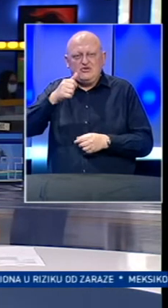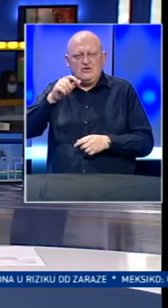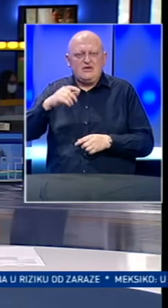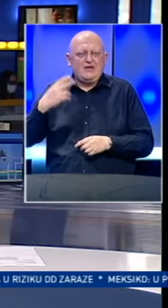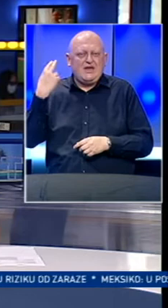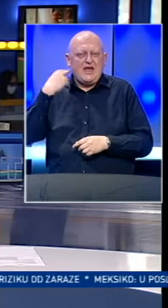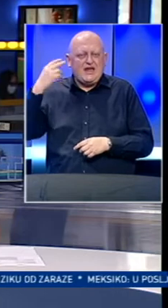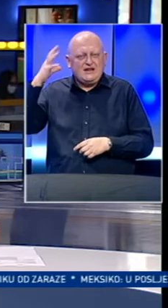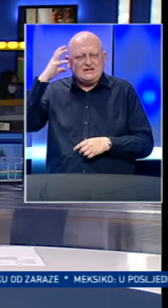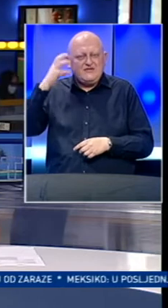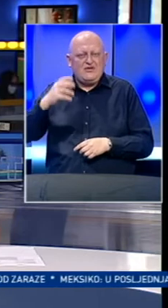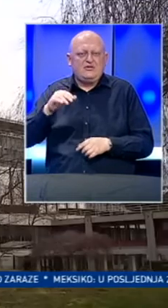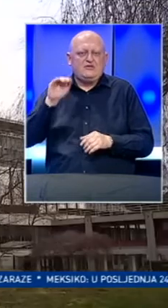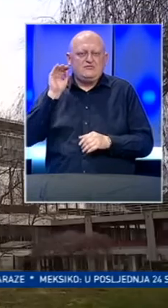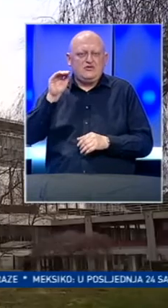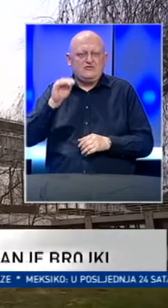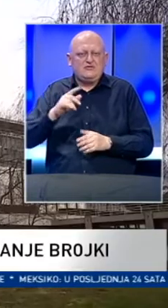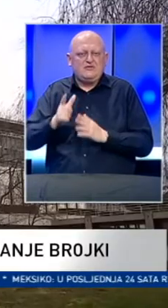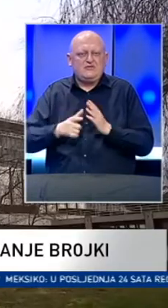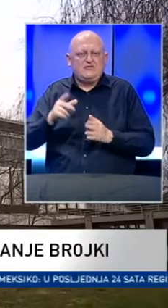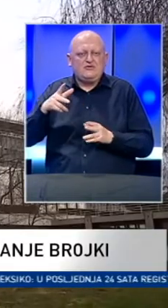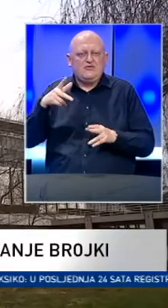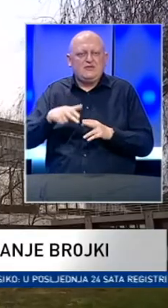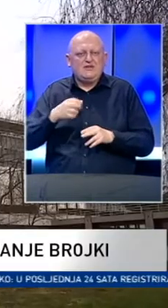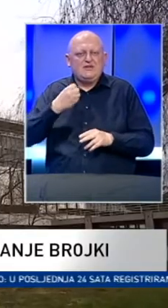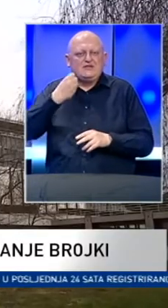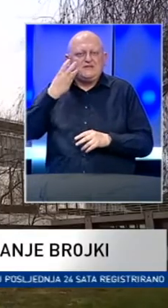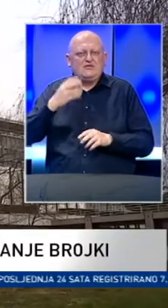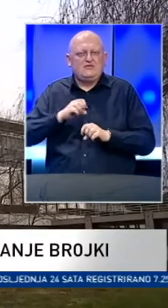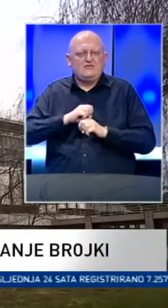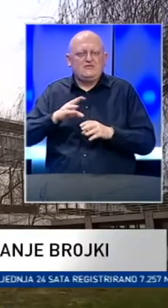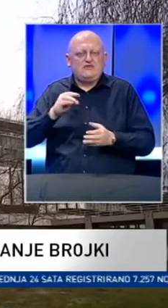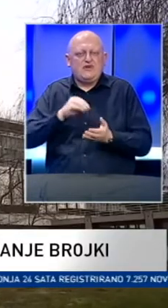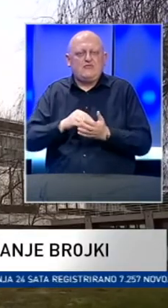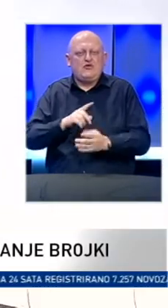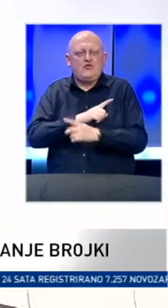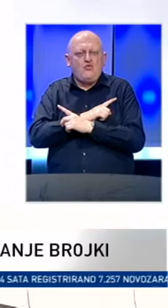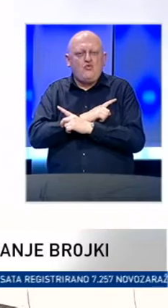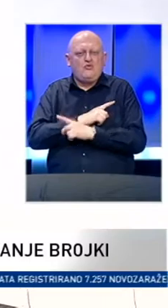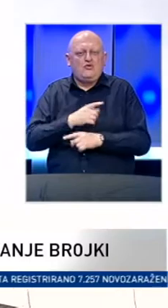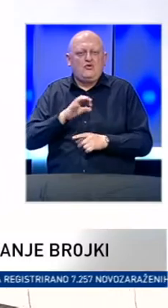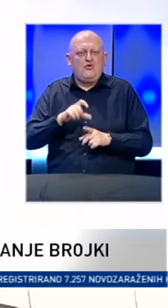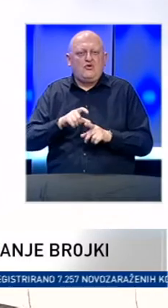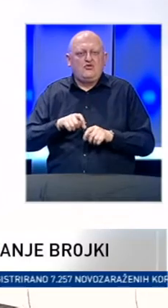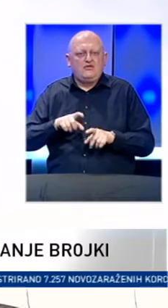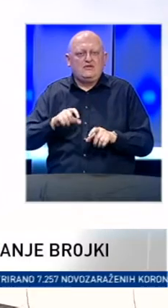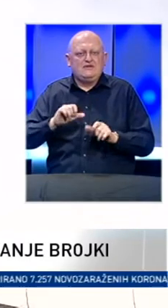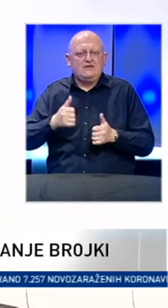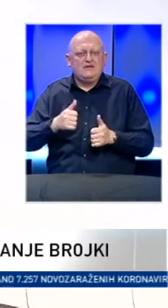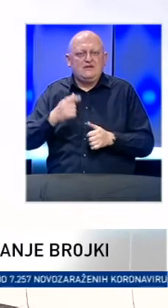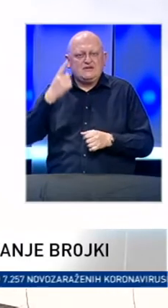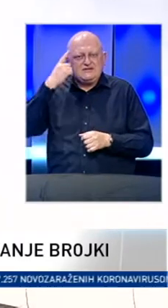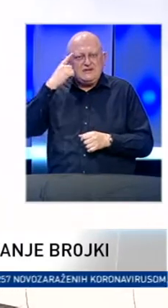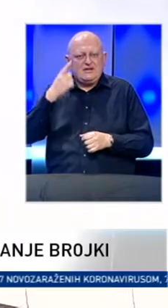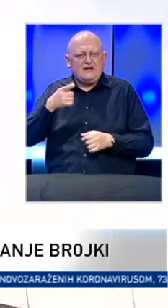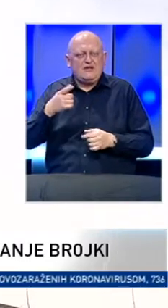milijuna. Britanska vlada priopćila je da privrmeno prekida sa svakodnevnim izvještavanjem o broju umrlih od koronavirusa